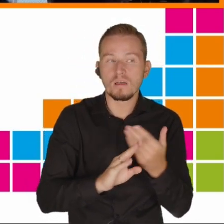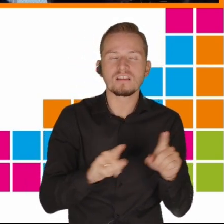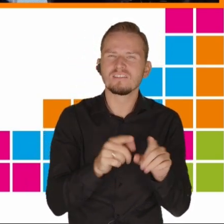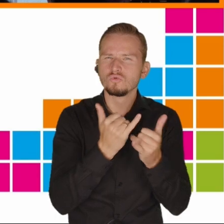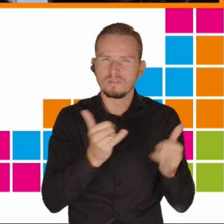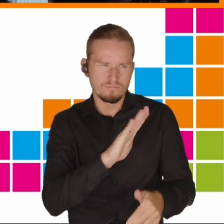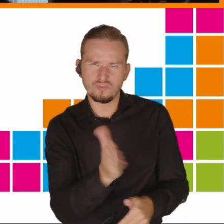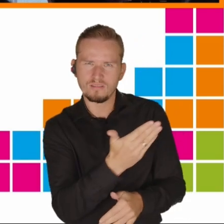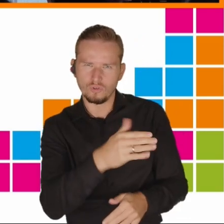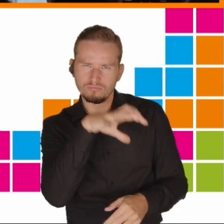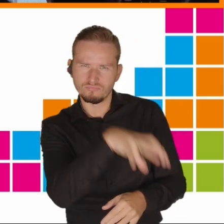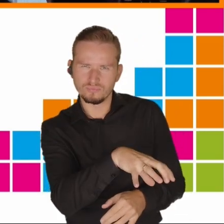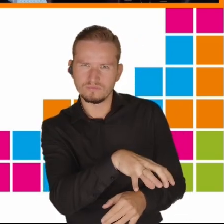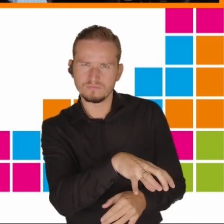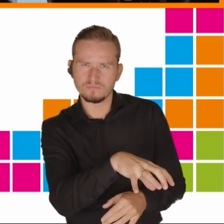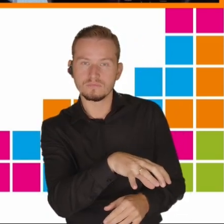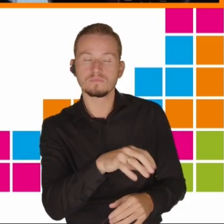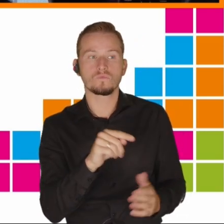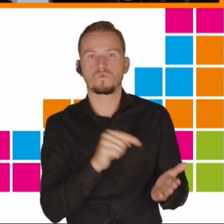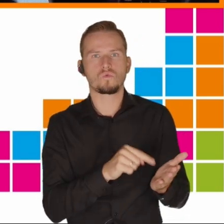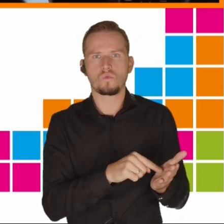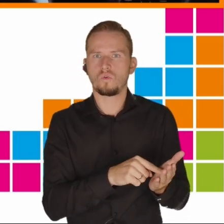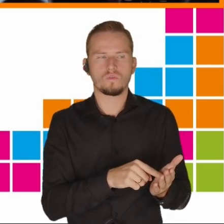ścisłych, ogólnie rzecz biorąc.